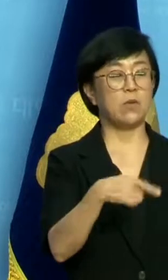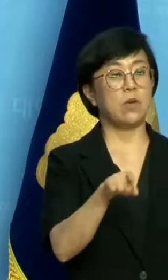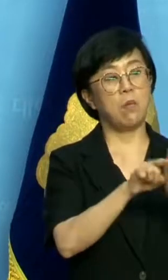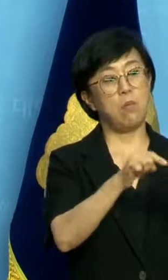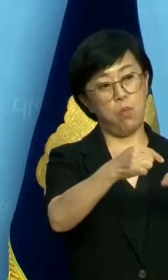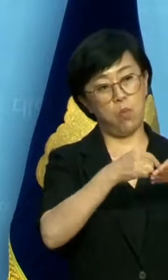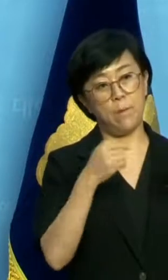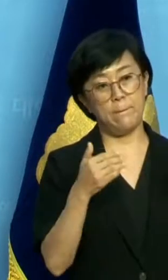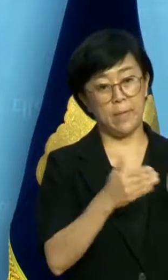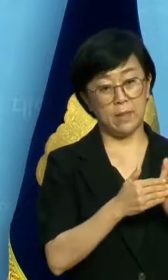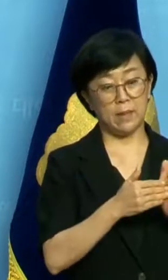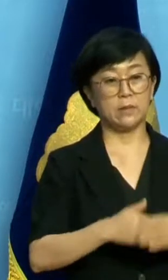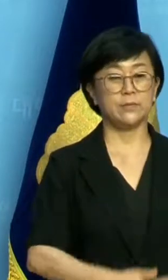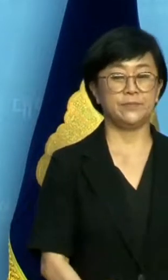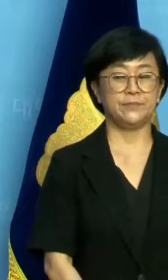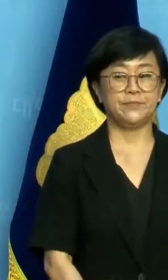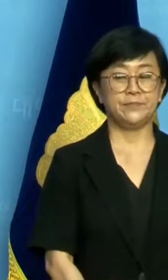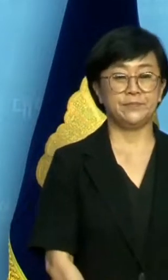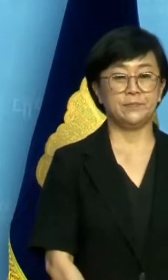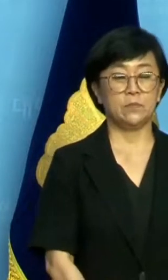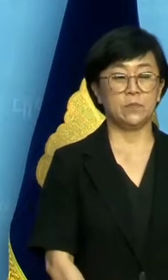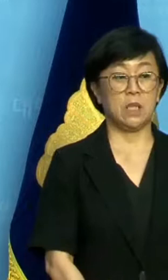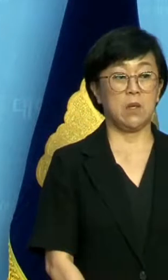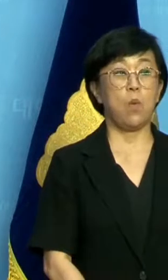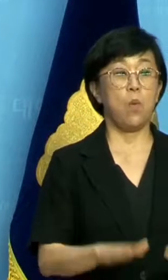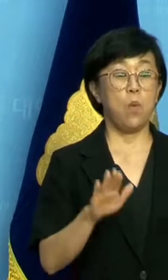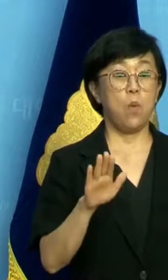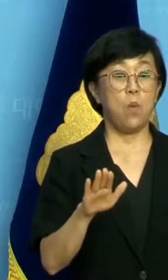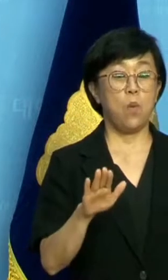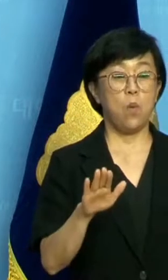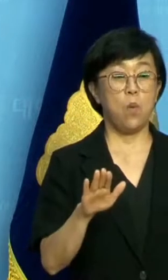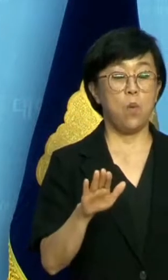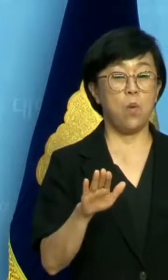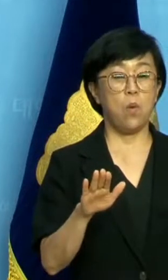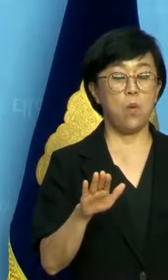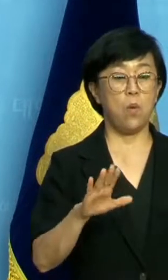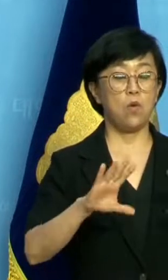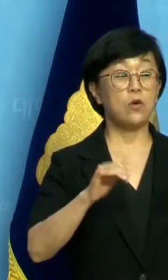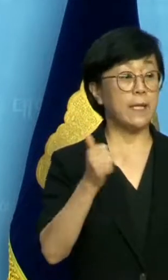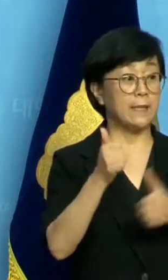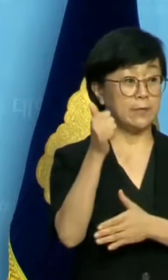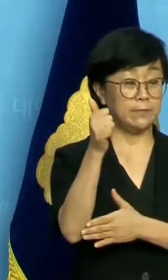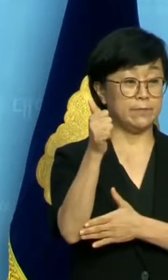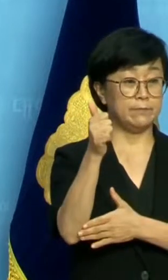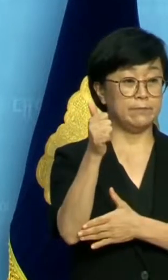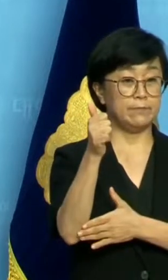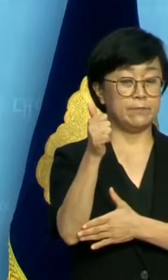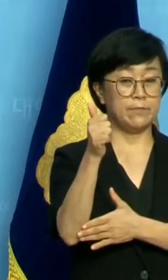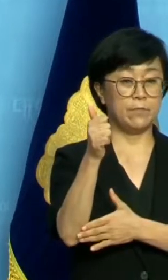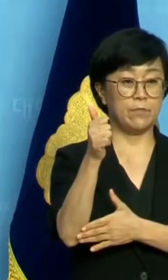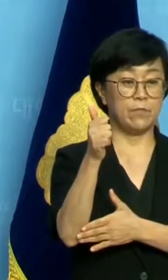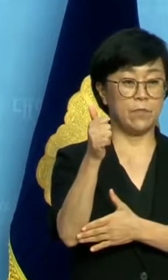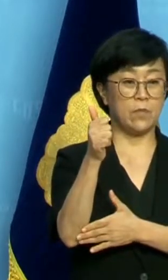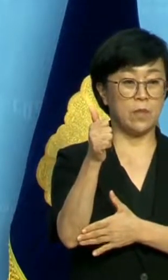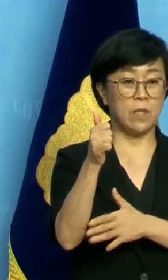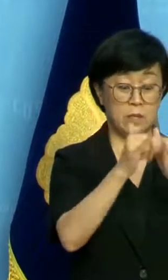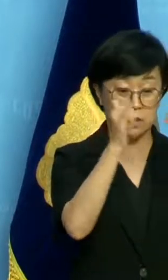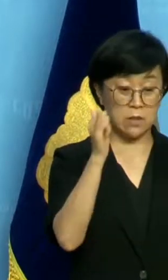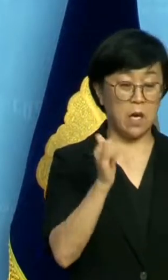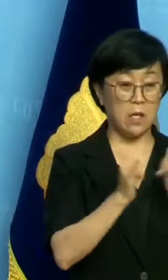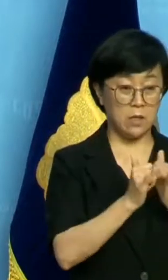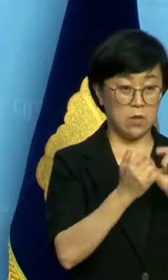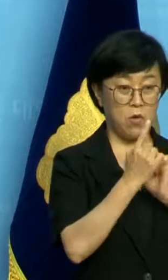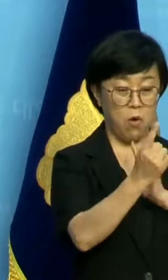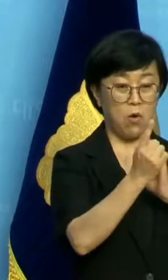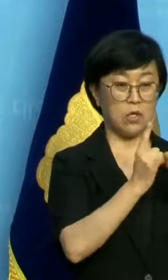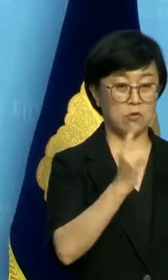받으셨습니다 이 자리에서 국회의장께서는 사회적 거리